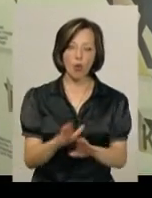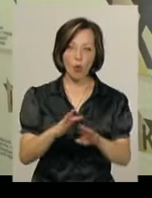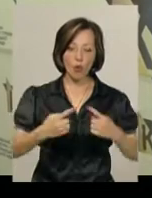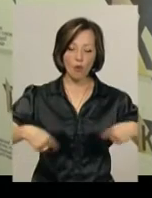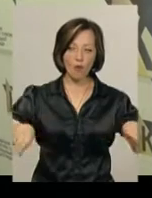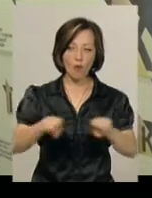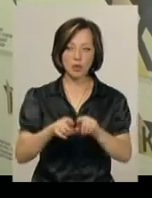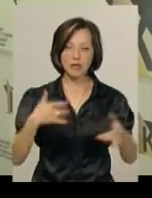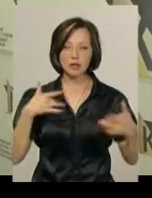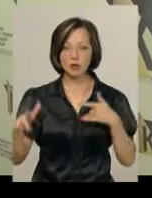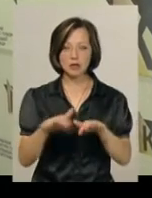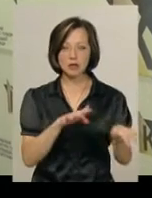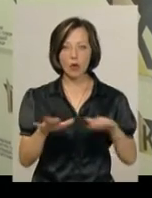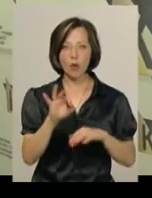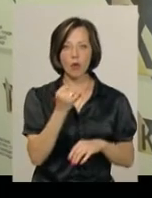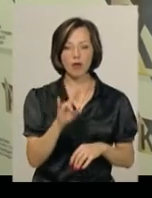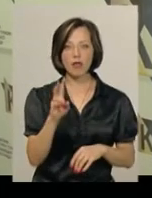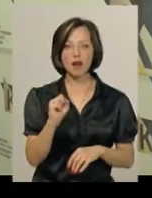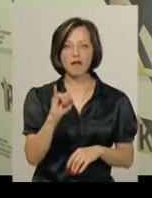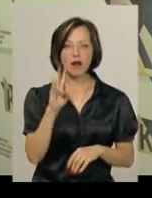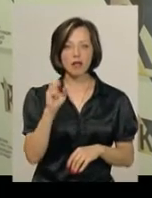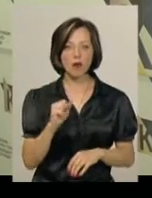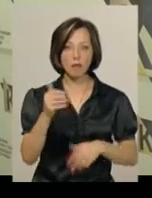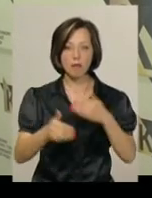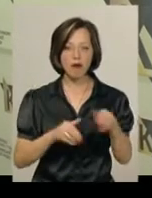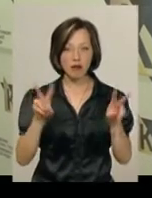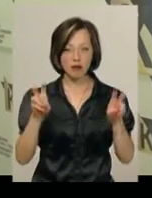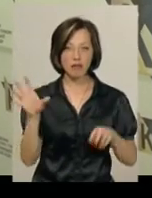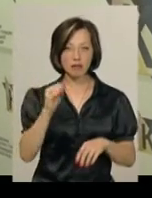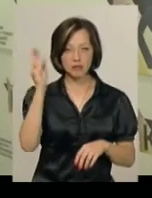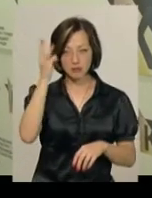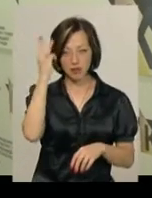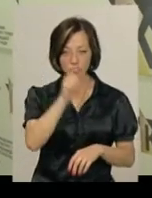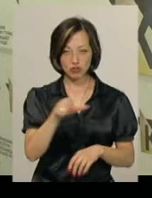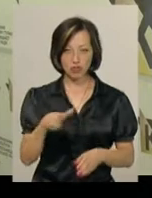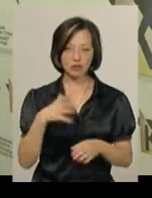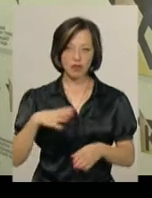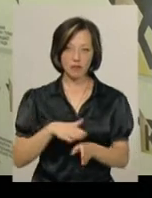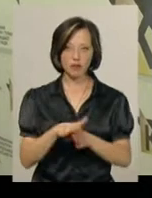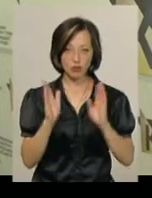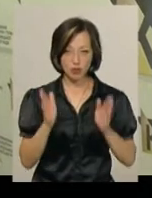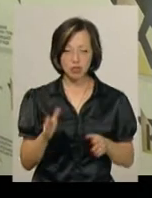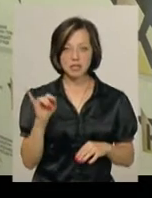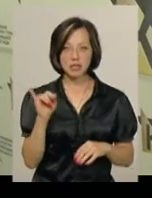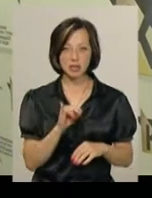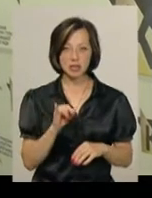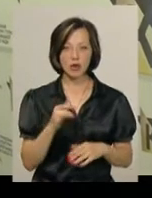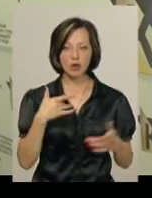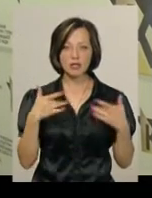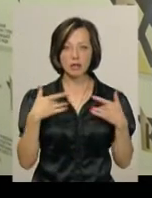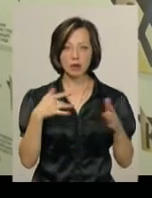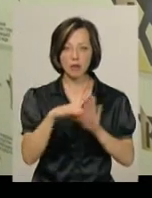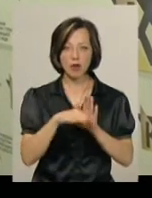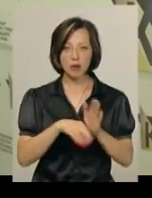театралізоване дійство Інна Івана Купала, якого всі чекають, хмельничани, воно відбудеться. І концертна